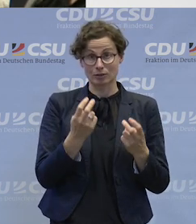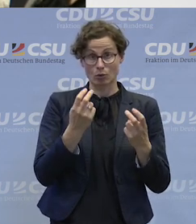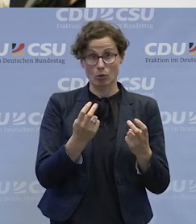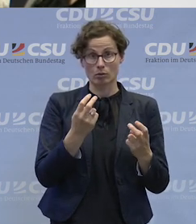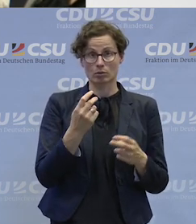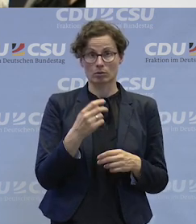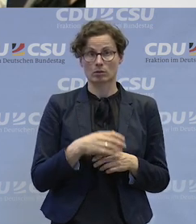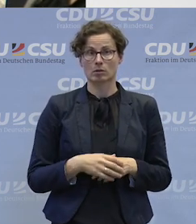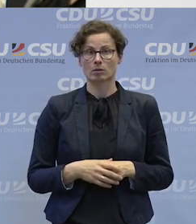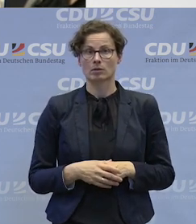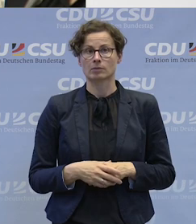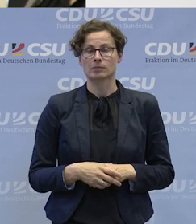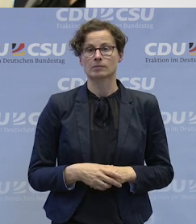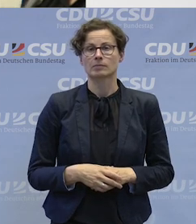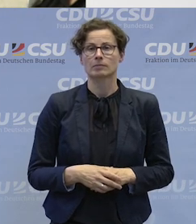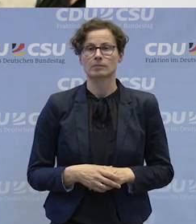ein Treffen haben?